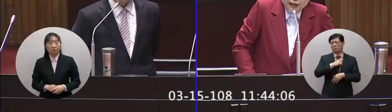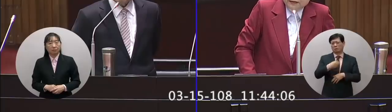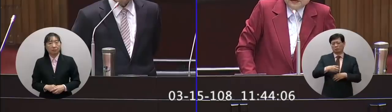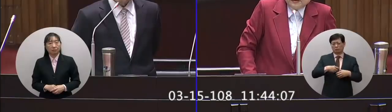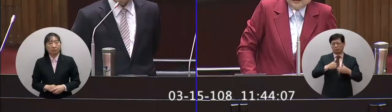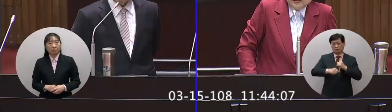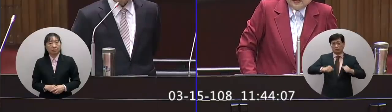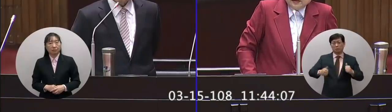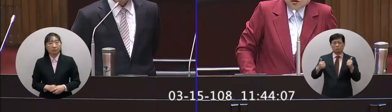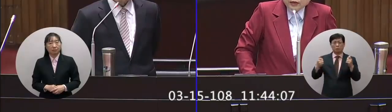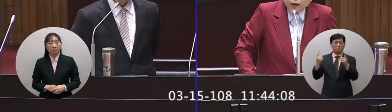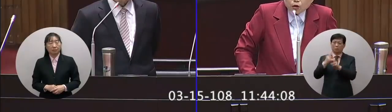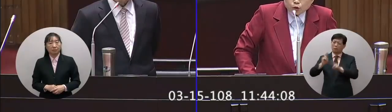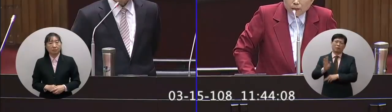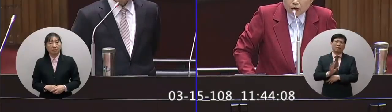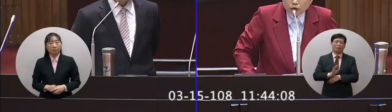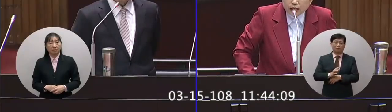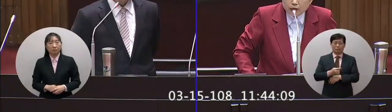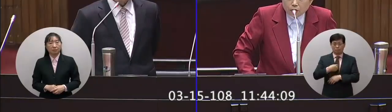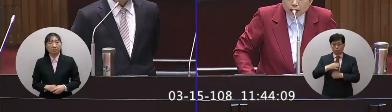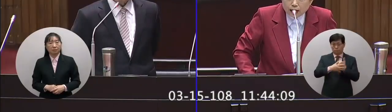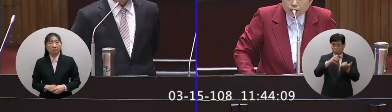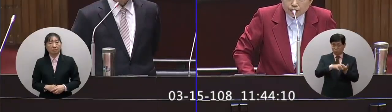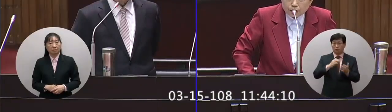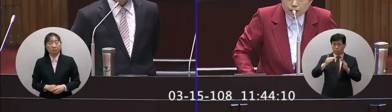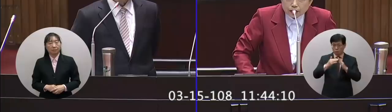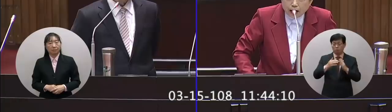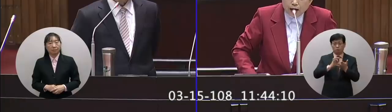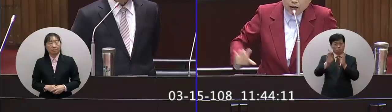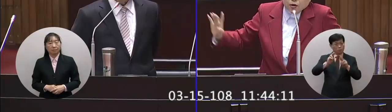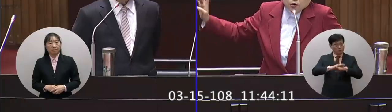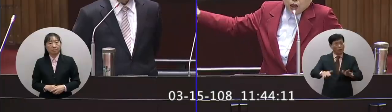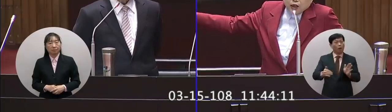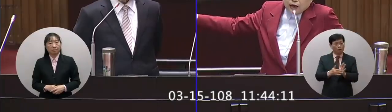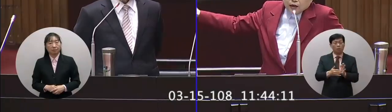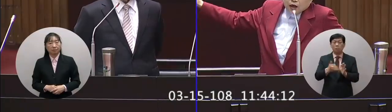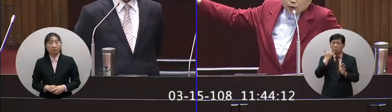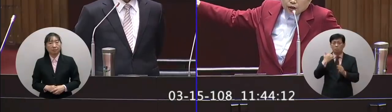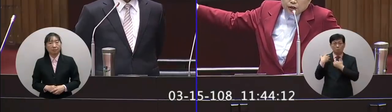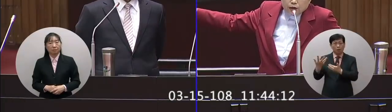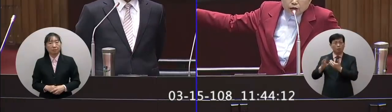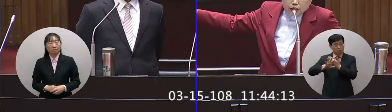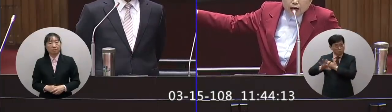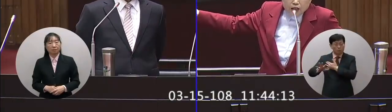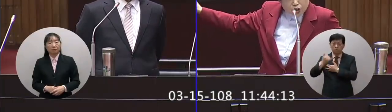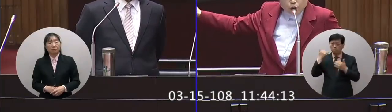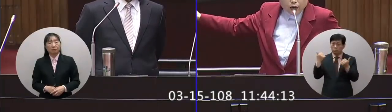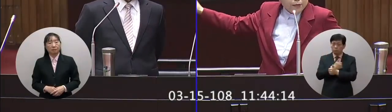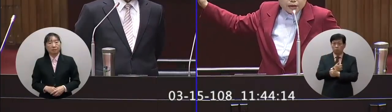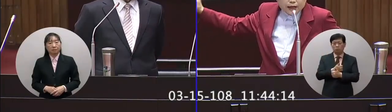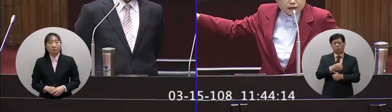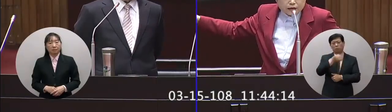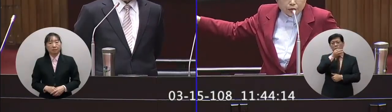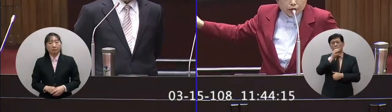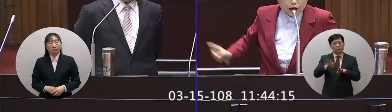命來換電我們在確保國家用電安全的之下有替代的能源的情況之下已經